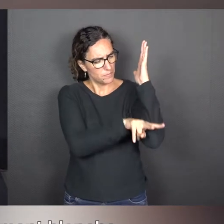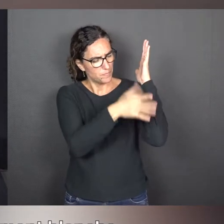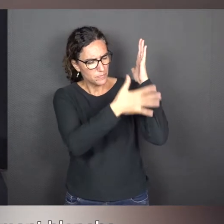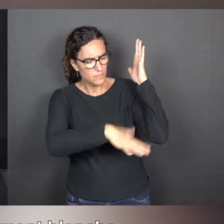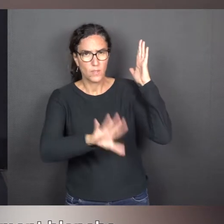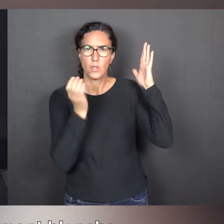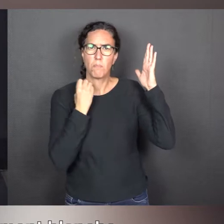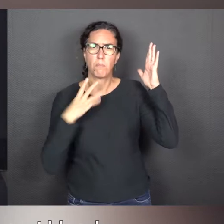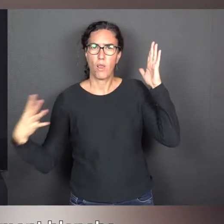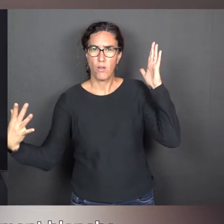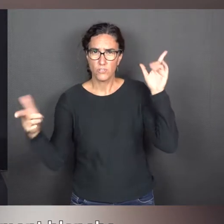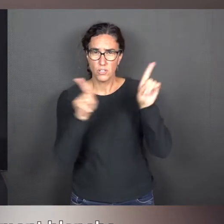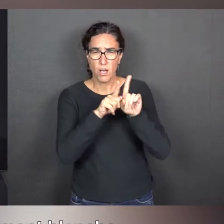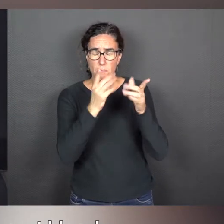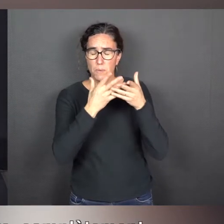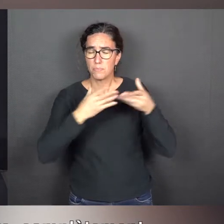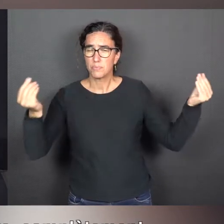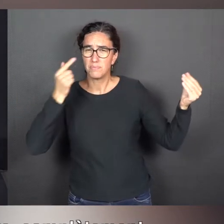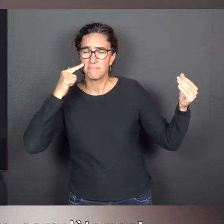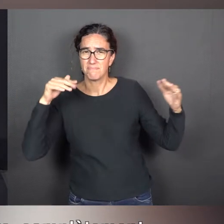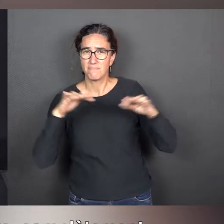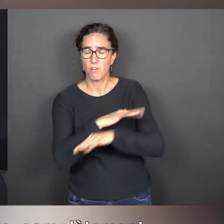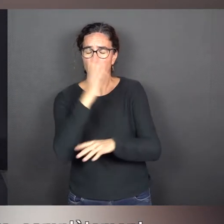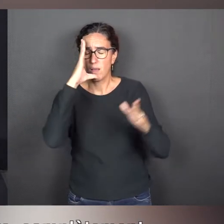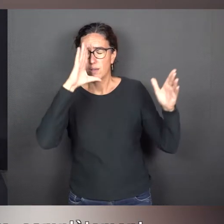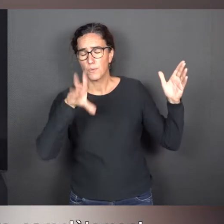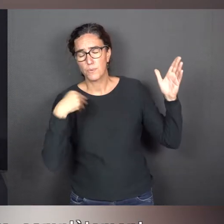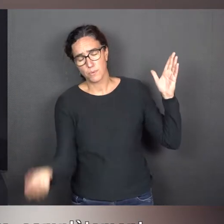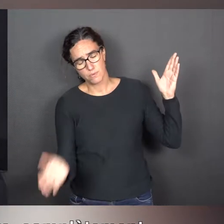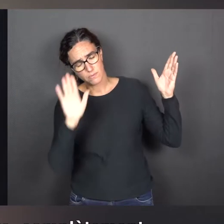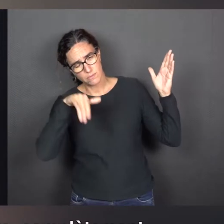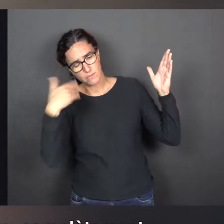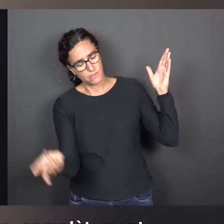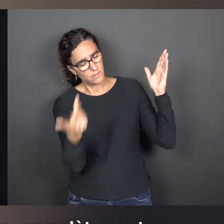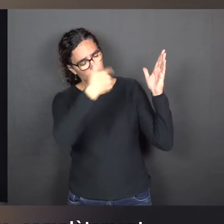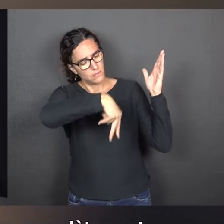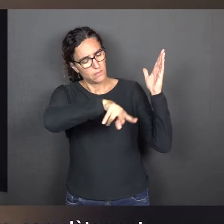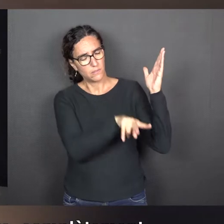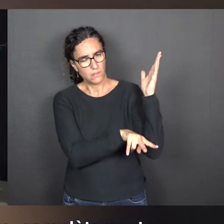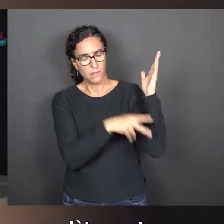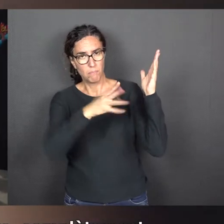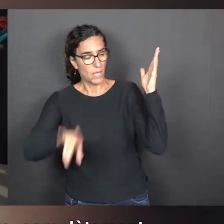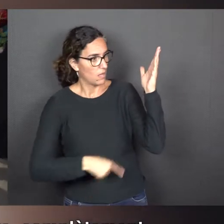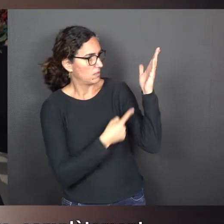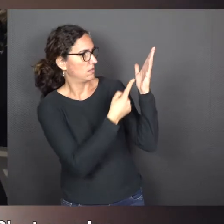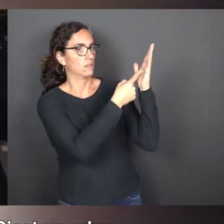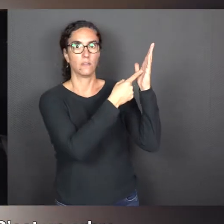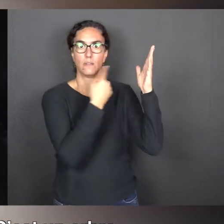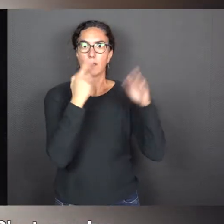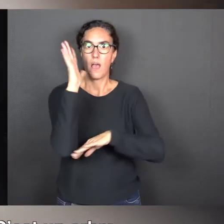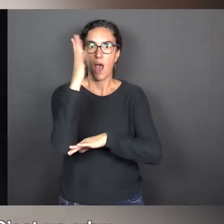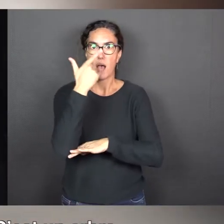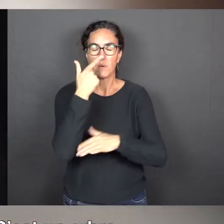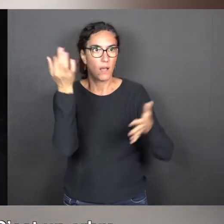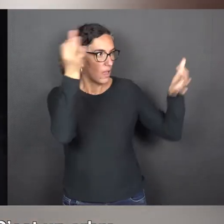comme évanouie elle-même, comme absente. Et elle est au pied de cet arbre complètement fantasmagorique qui semble tout droit sortie